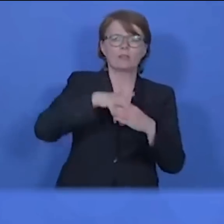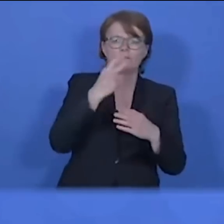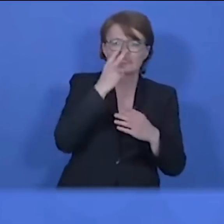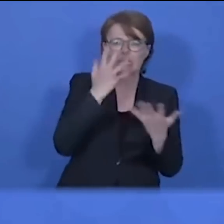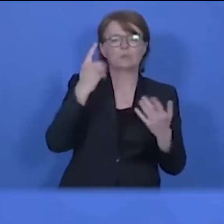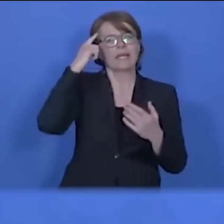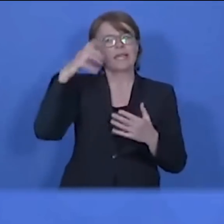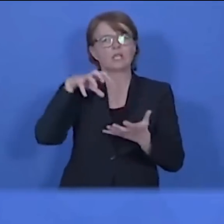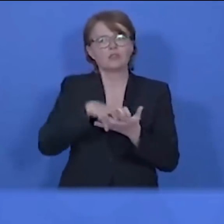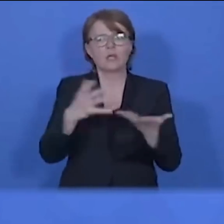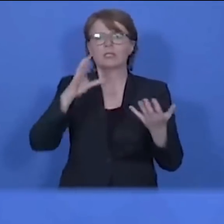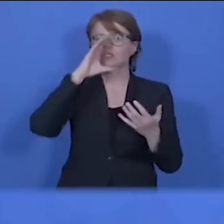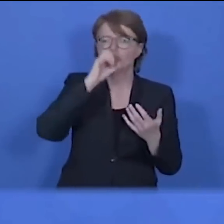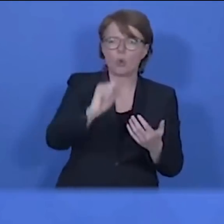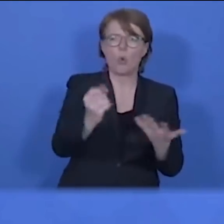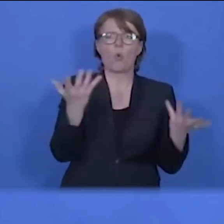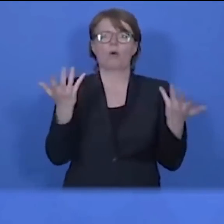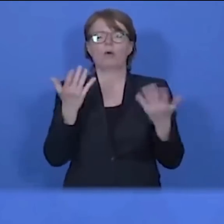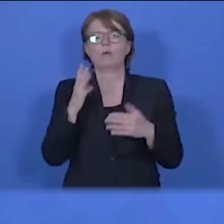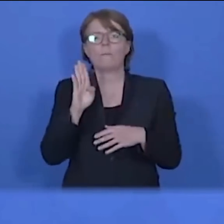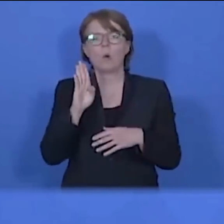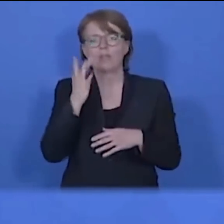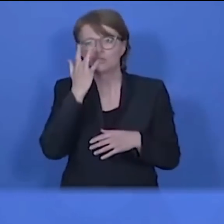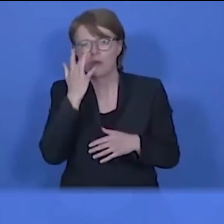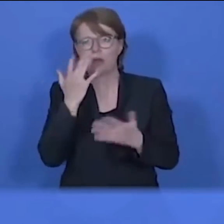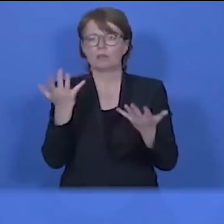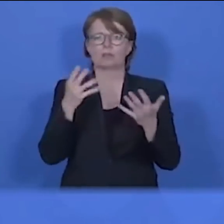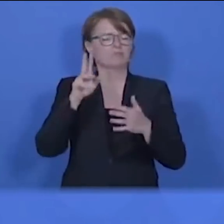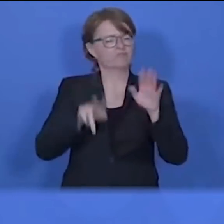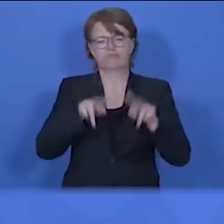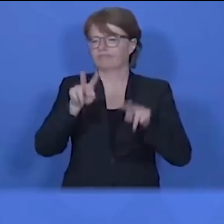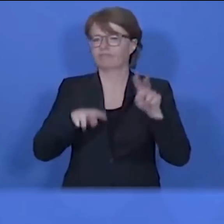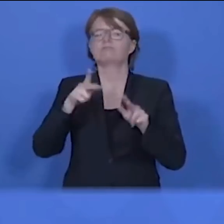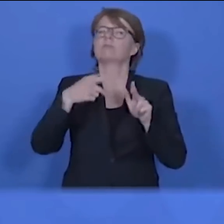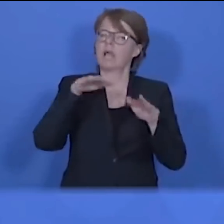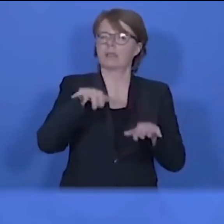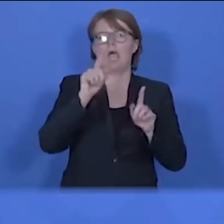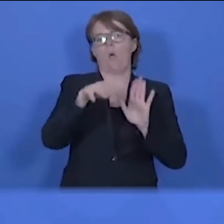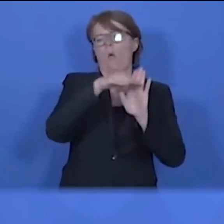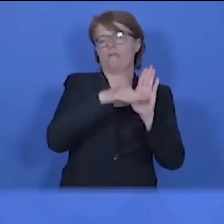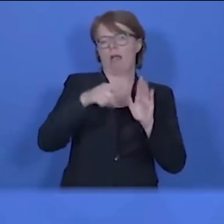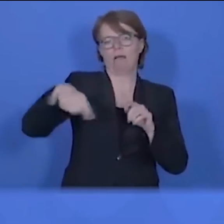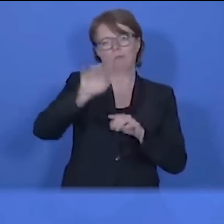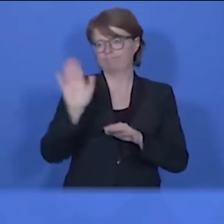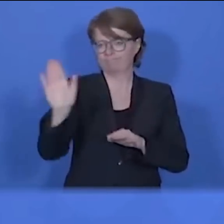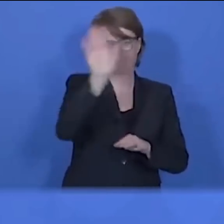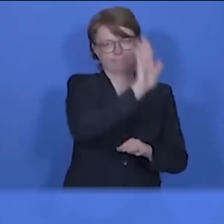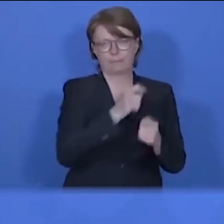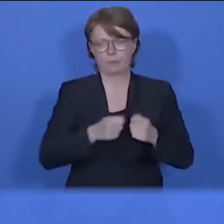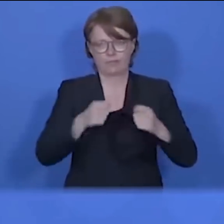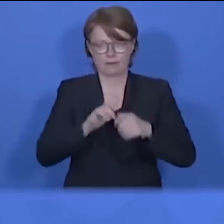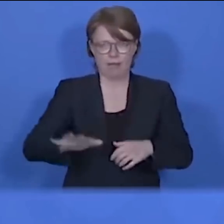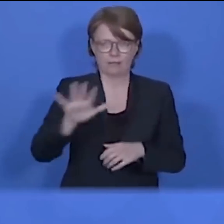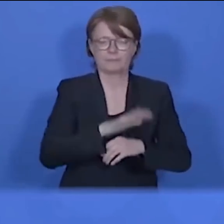Galerien, Gedenkstätten oder zoologische und botanische Gärten. Wir werden am 06